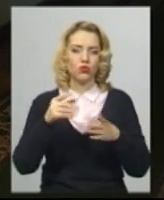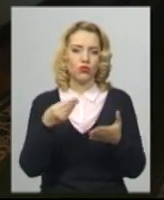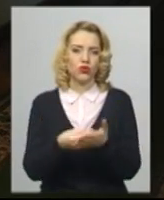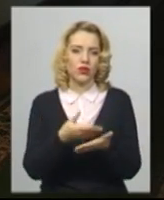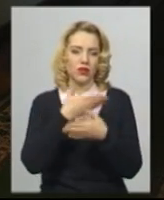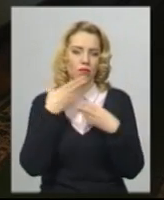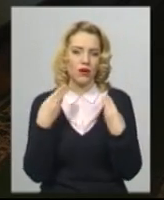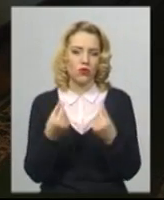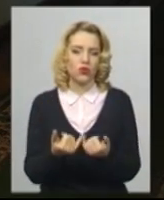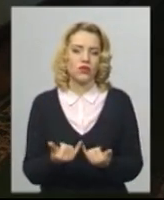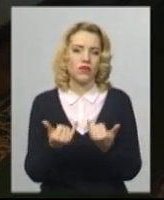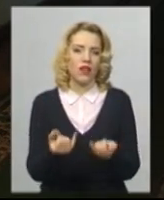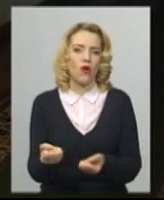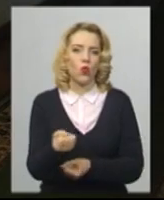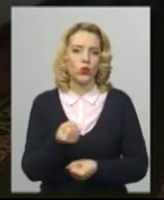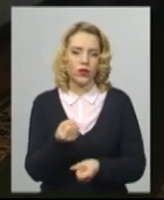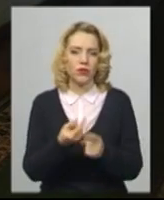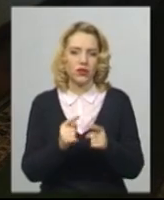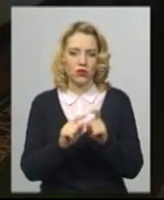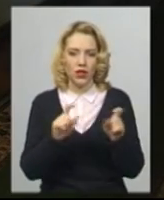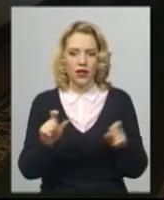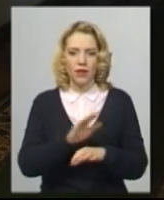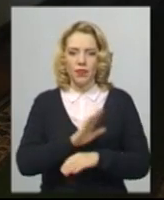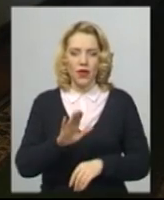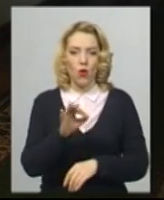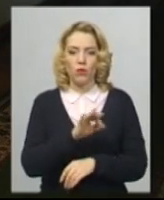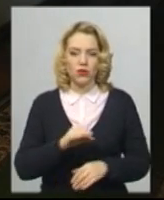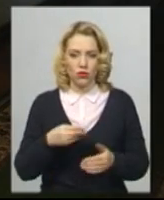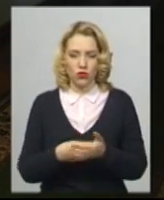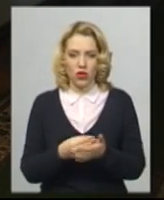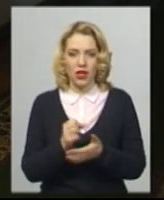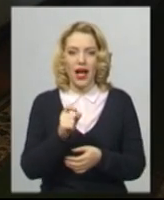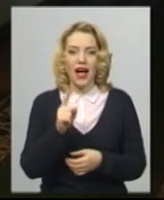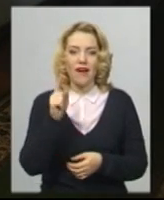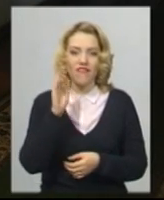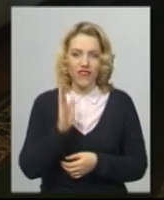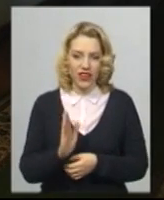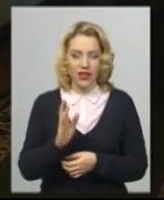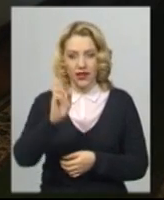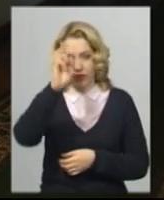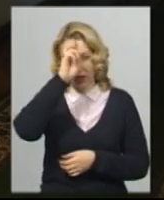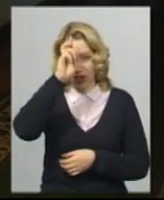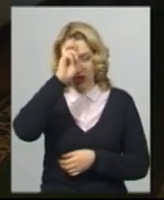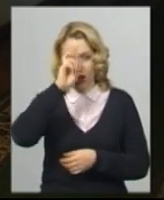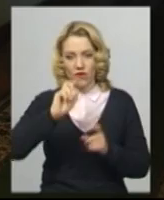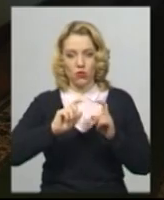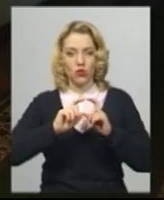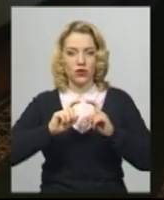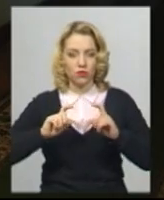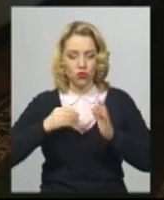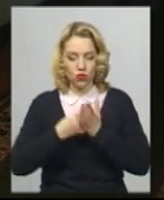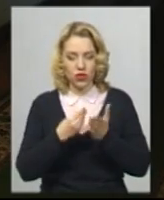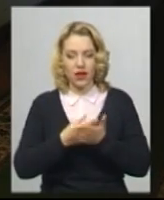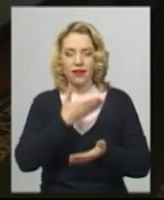отримання цих закладів. Не в обласному бюджеті навіть, а в державному не передбачена